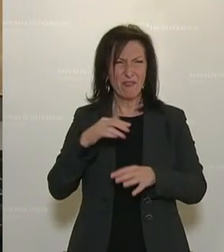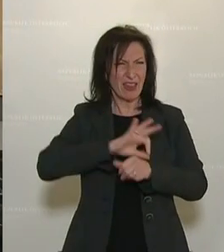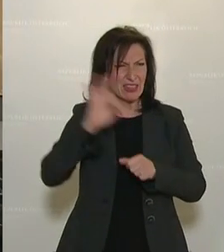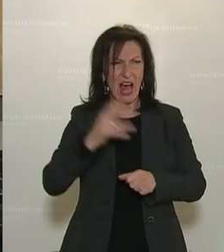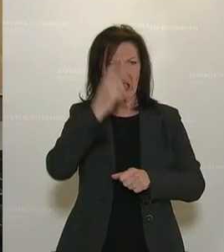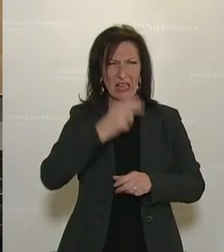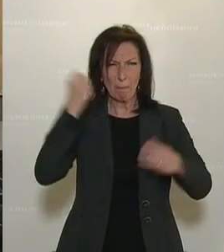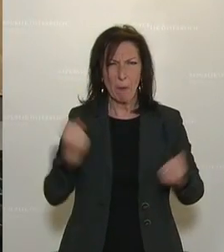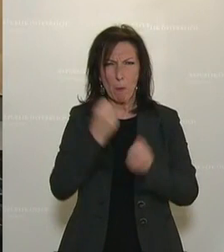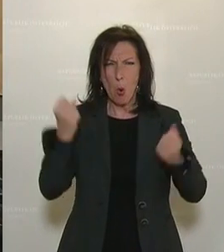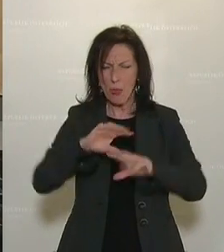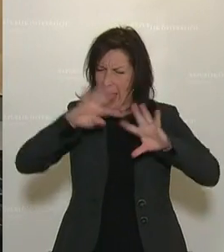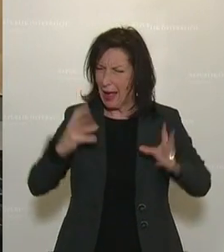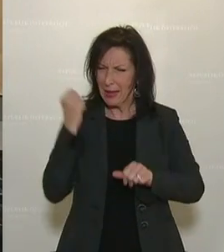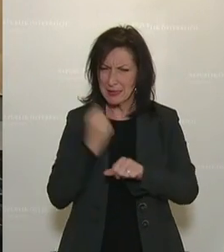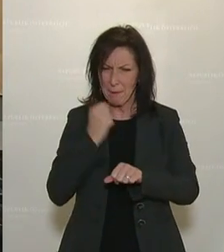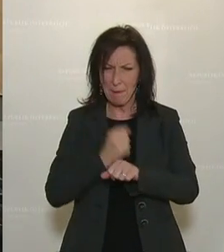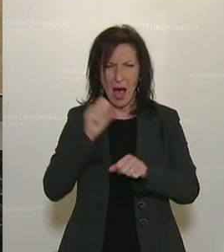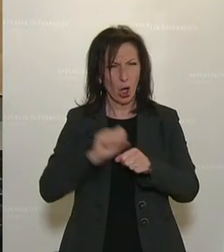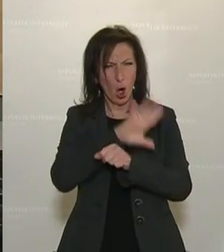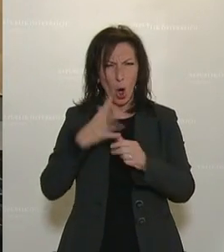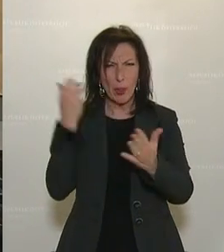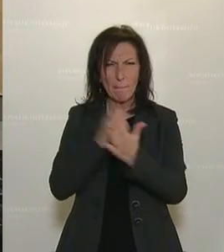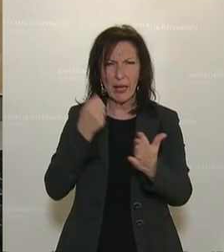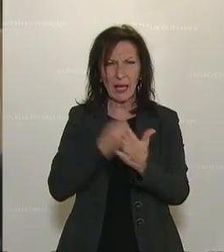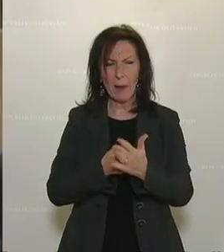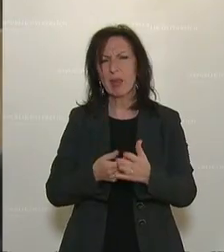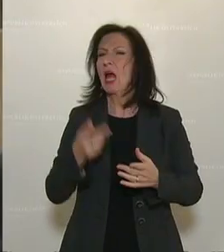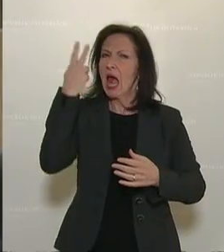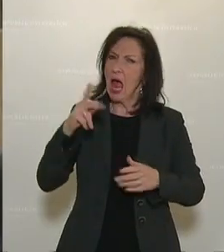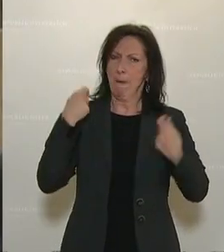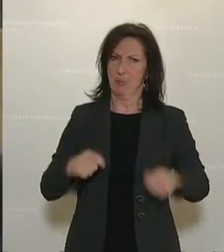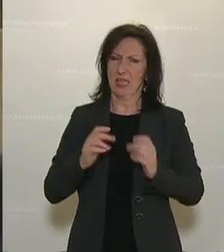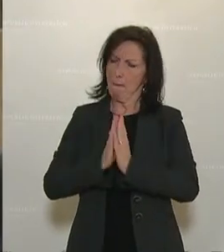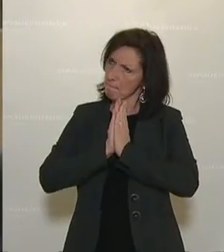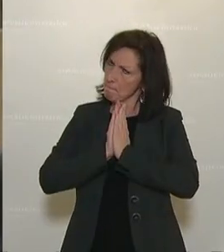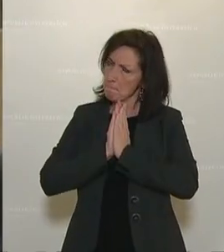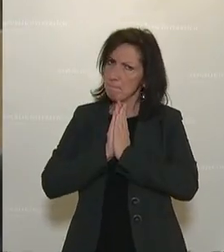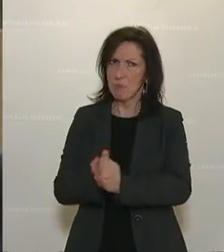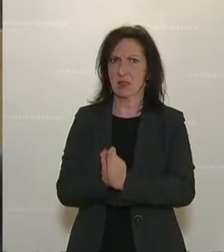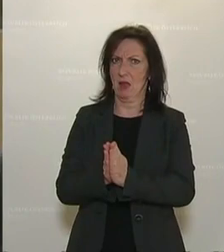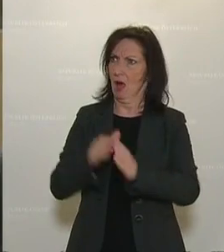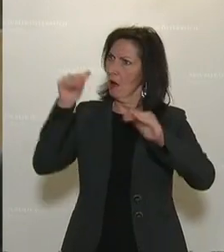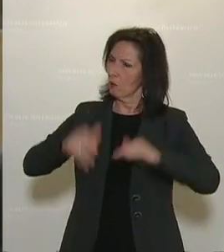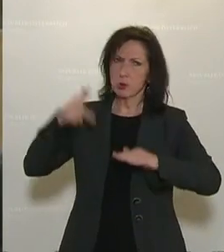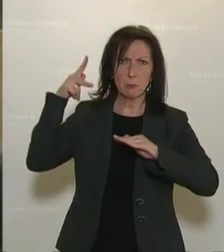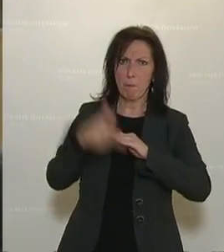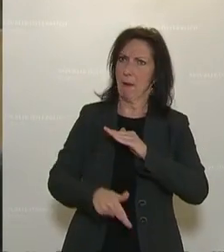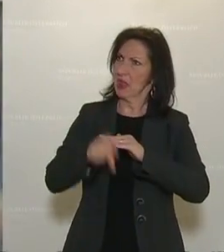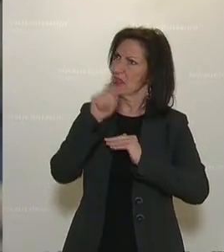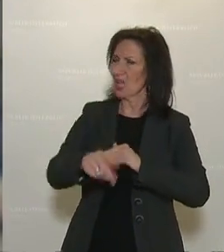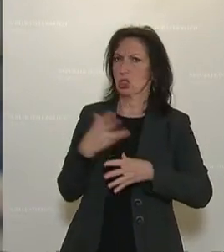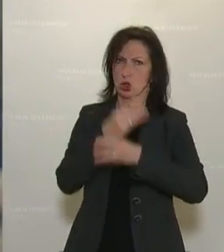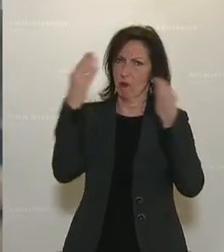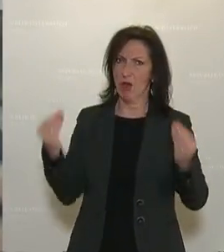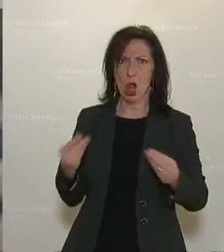zu tun, damit wir gemeinsam diese Pandemie bekämpfen. Und Herr Präsident, ich bitte Sie wirklich hier einzuschreiten. Das geht zu weit, das geht einfach